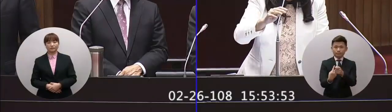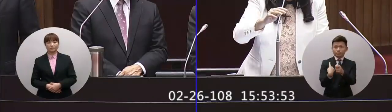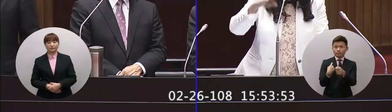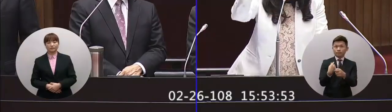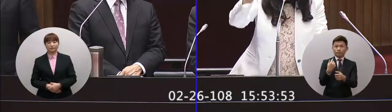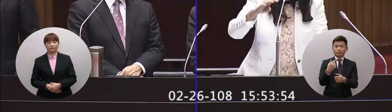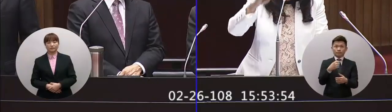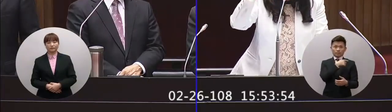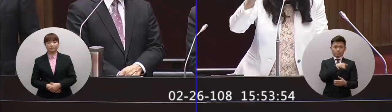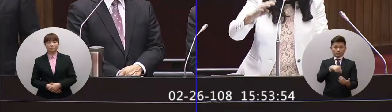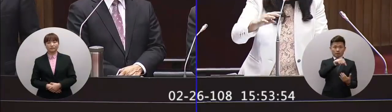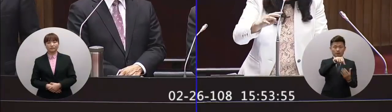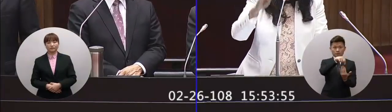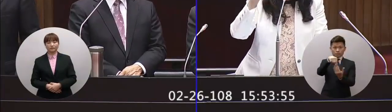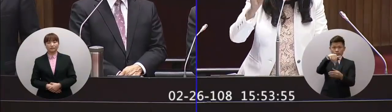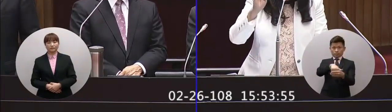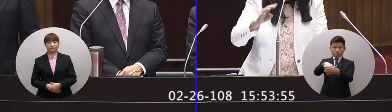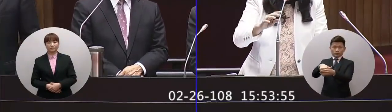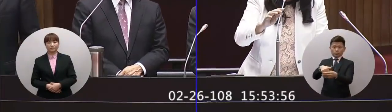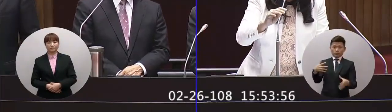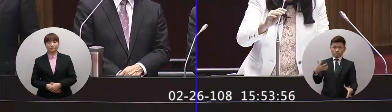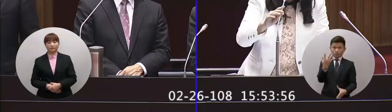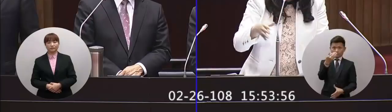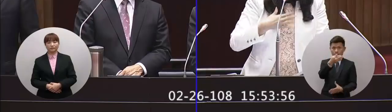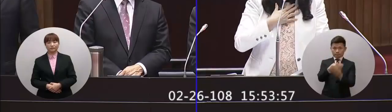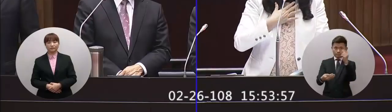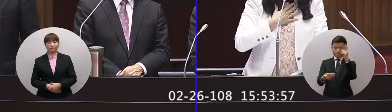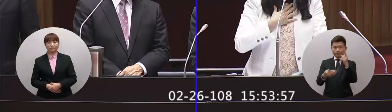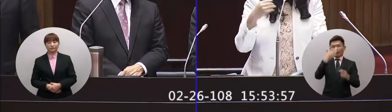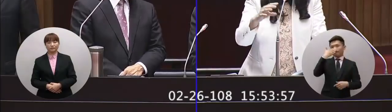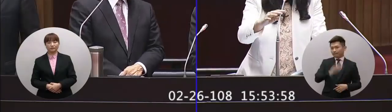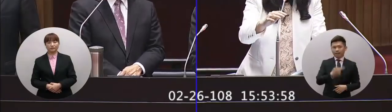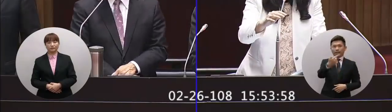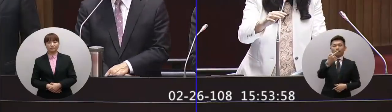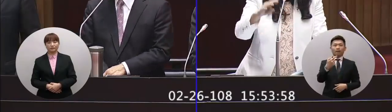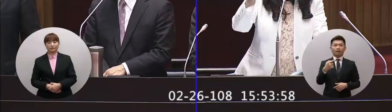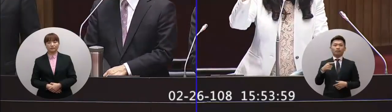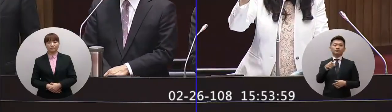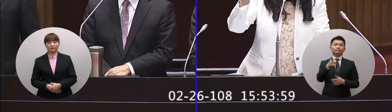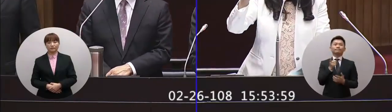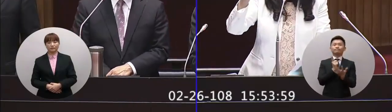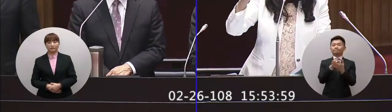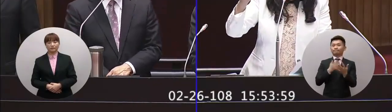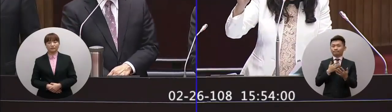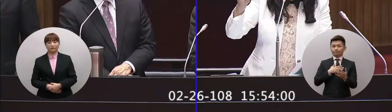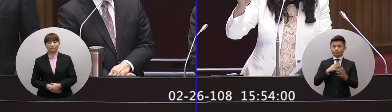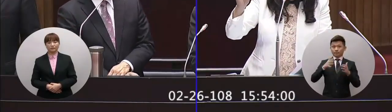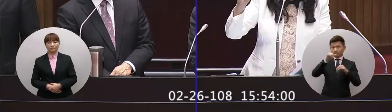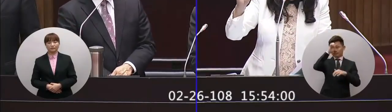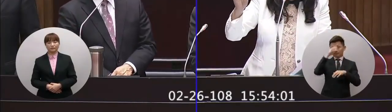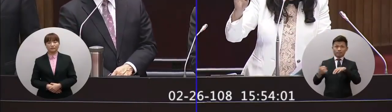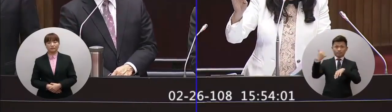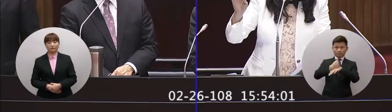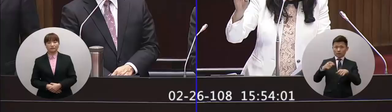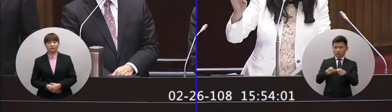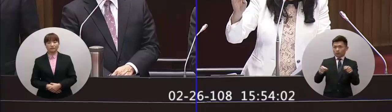九合一大選你們大敗你就可以感受到其實民眾看得很清楚本席也支持人民黨長期執政